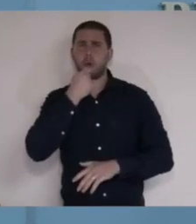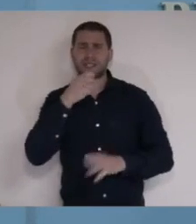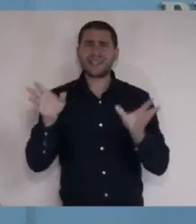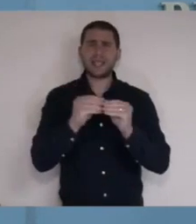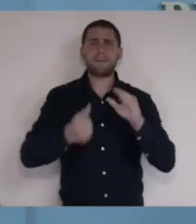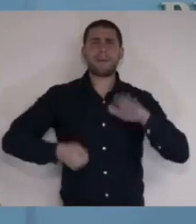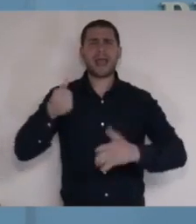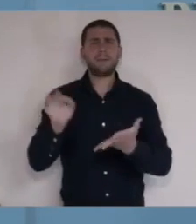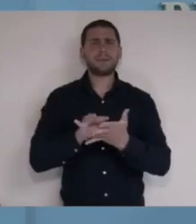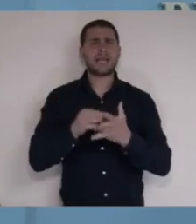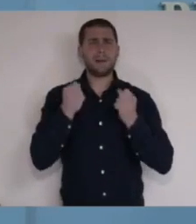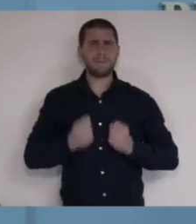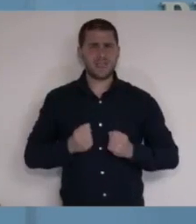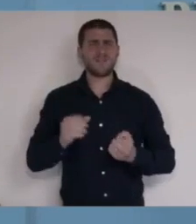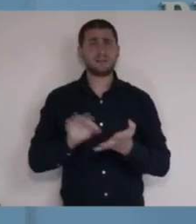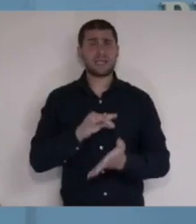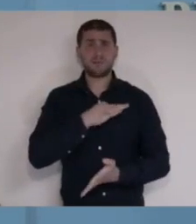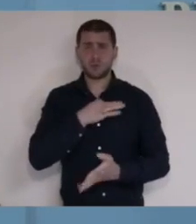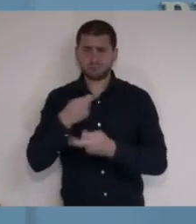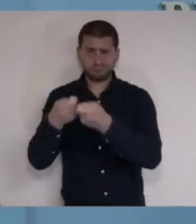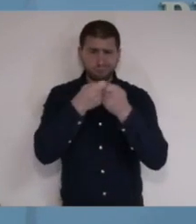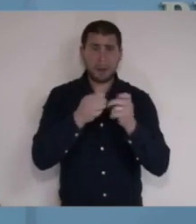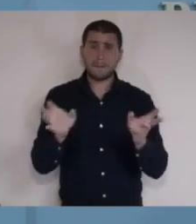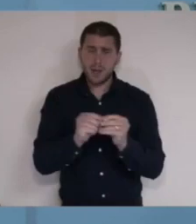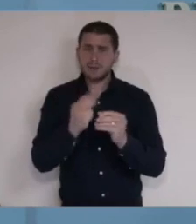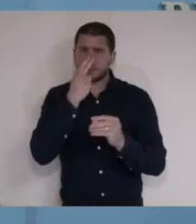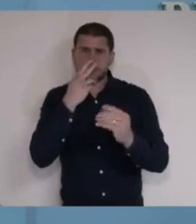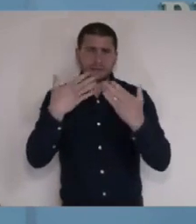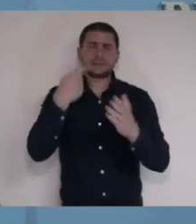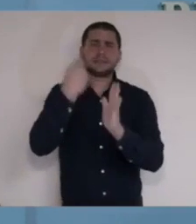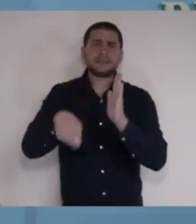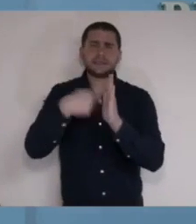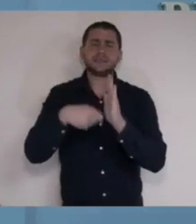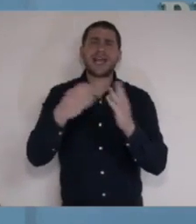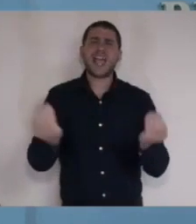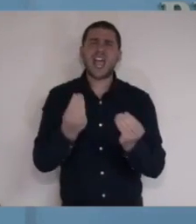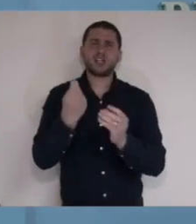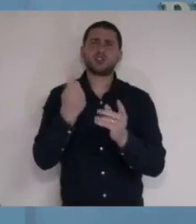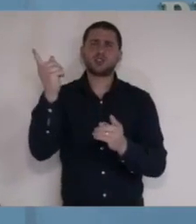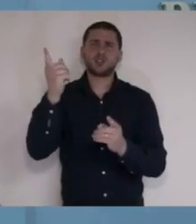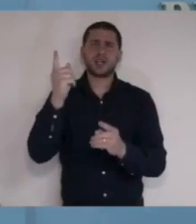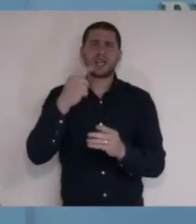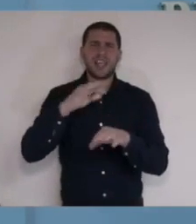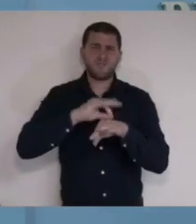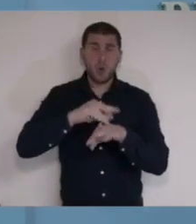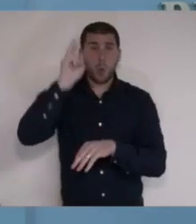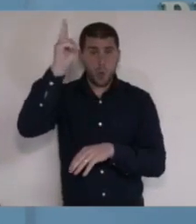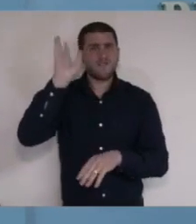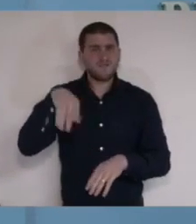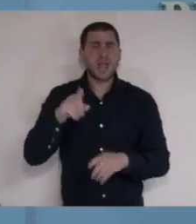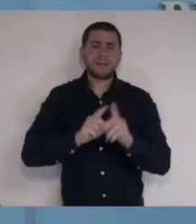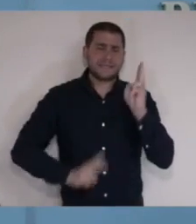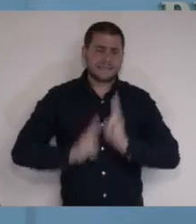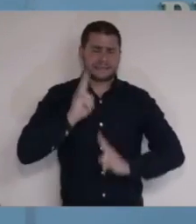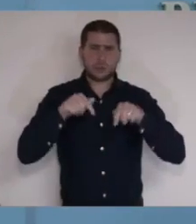יחד עם על כאן משרד הביטחון ומשרד הבריאות, שמקדם את הרכש הרפואי בחול וגם מקדם את